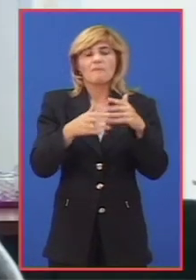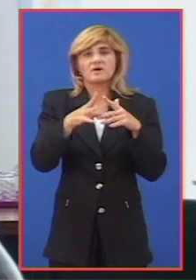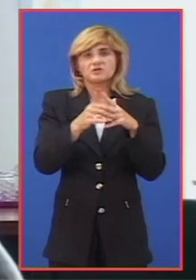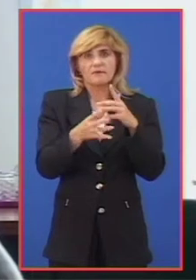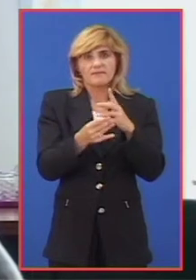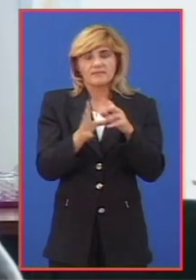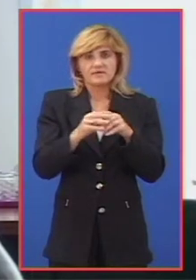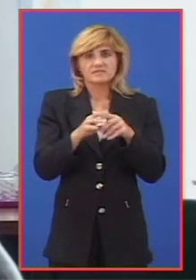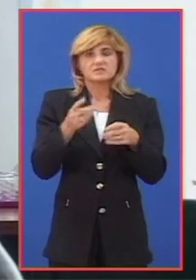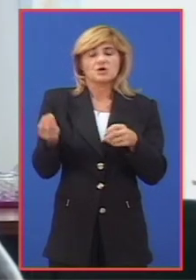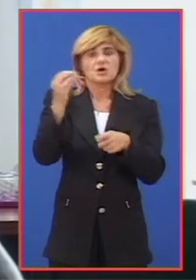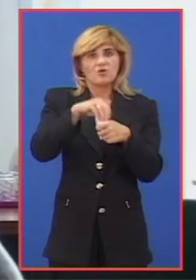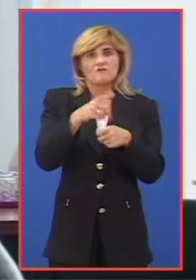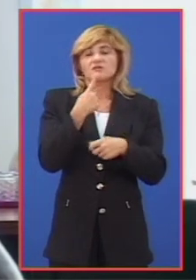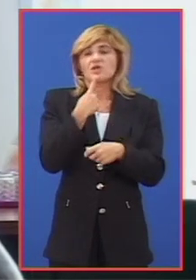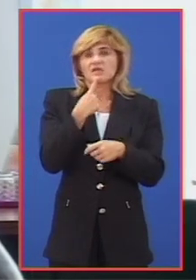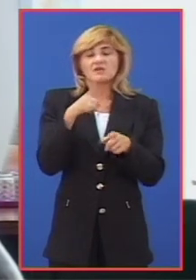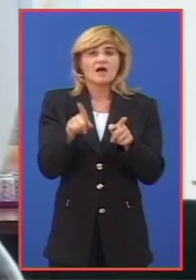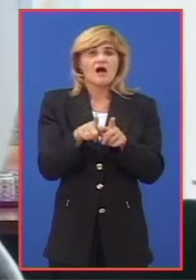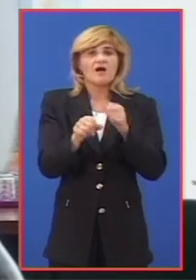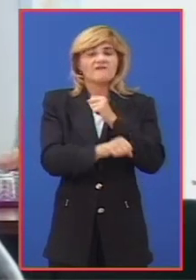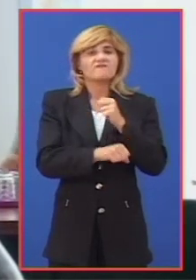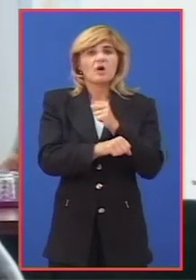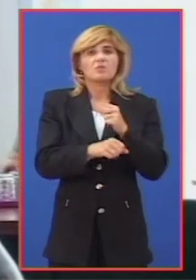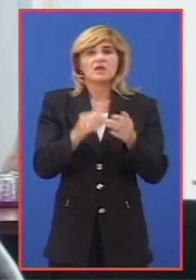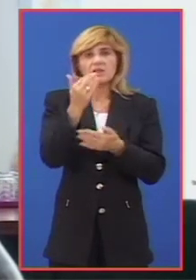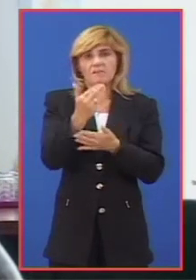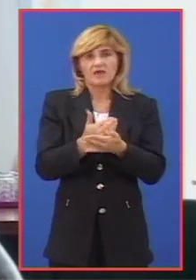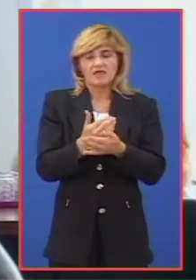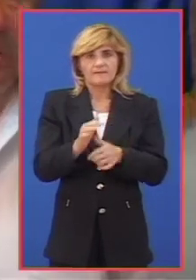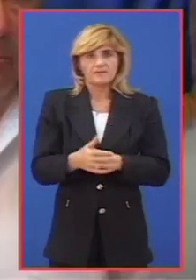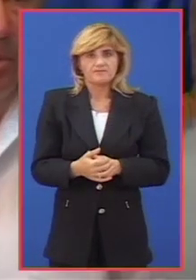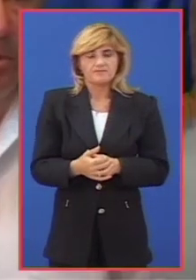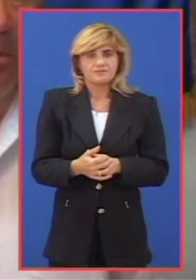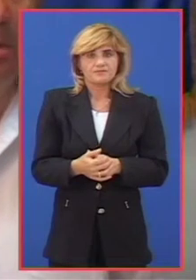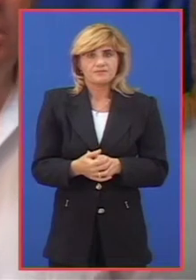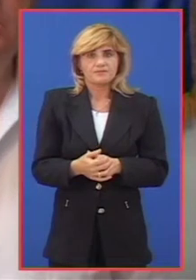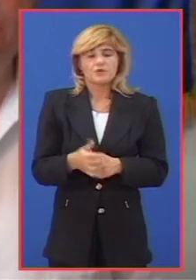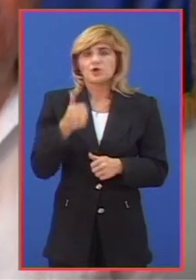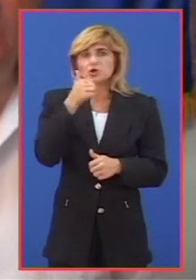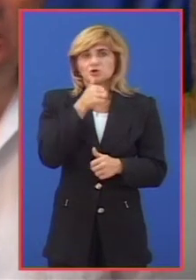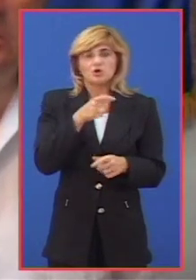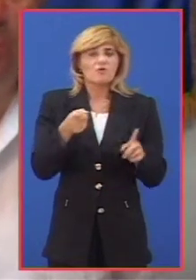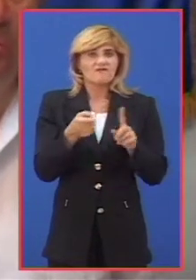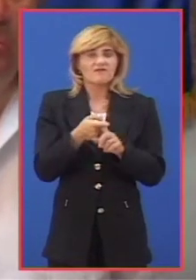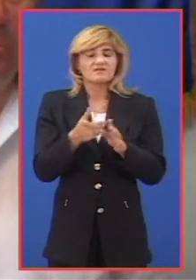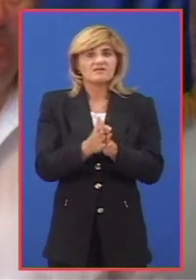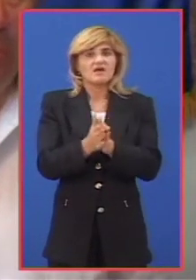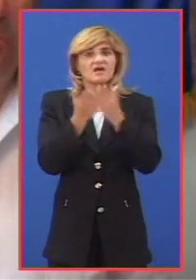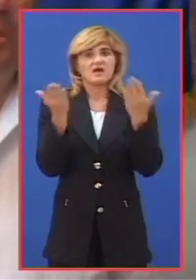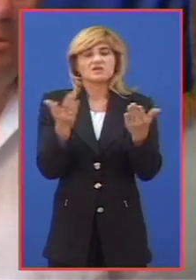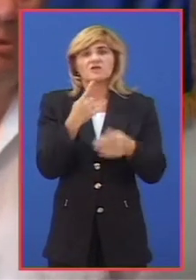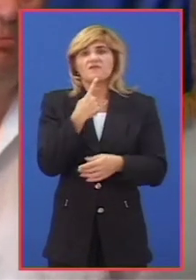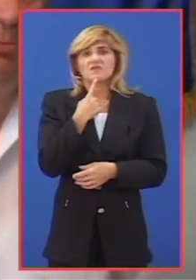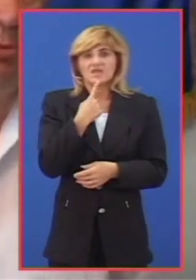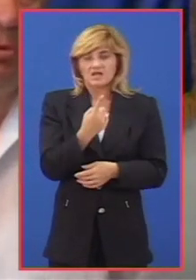uvođenje bunjevačkog jezika kao fakultativnog predmeta. Šta se tiče književnog jezika, nikde ne spori, možemo se